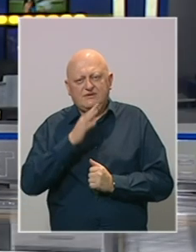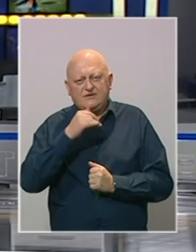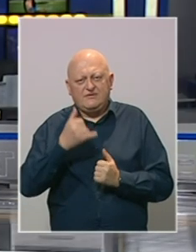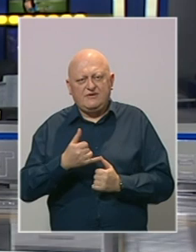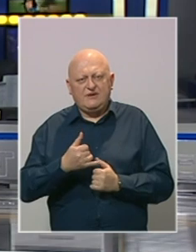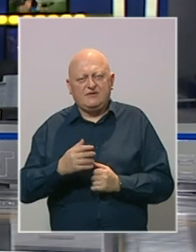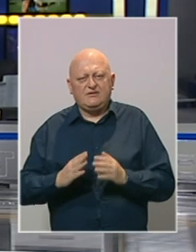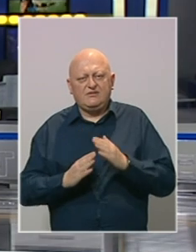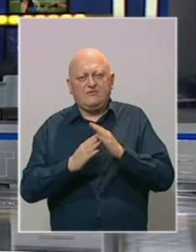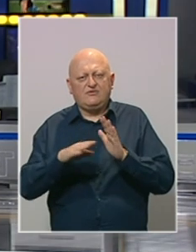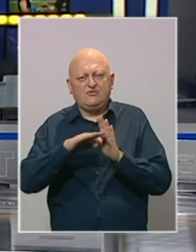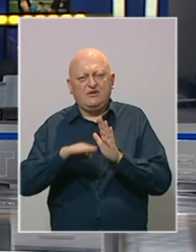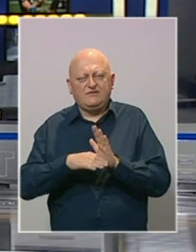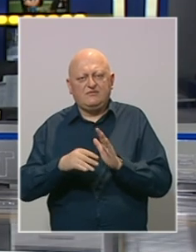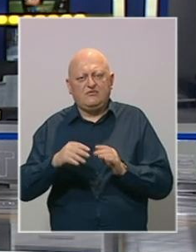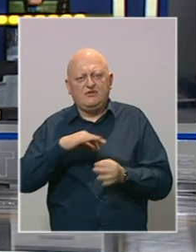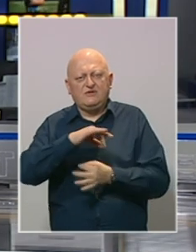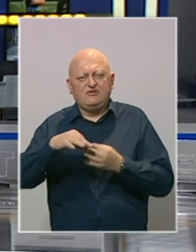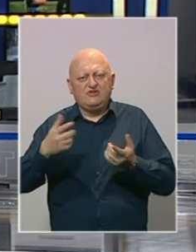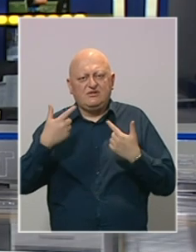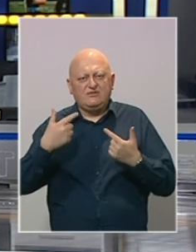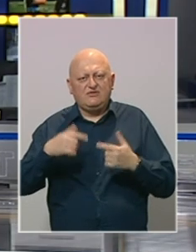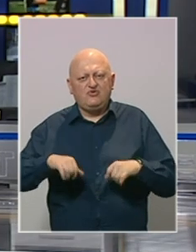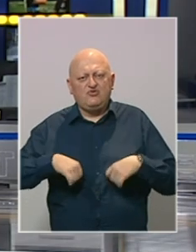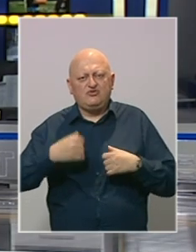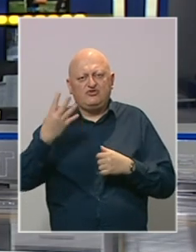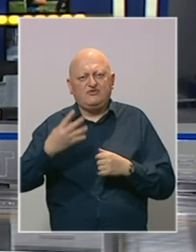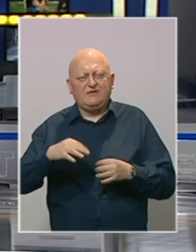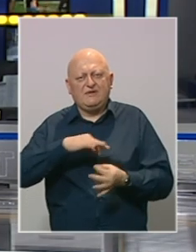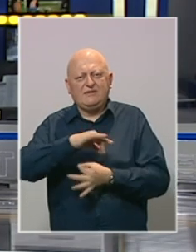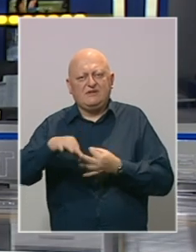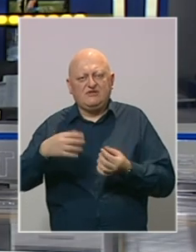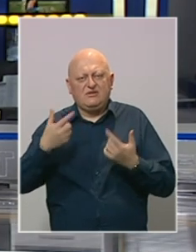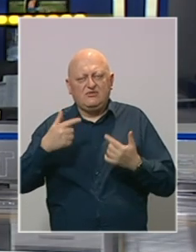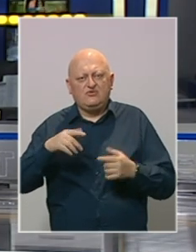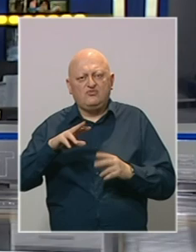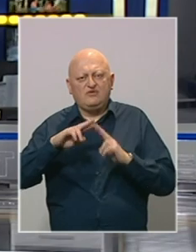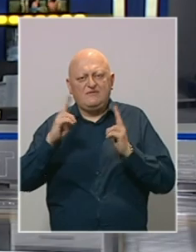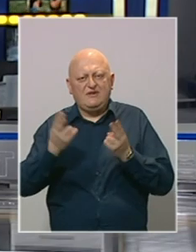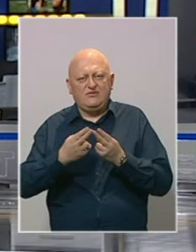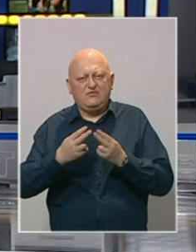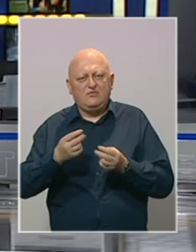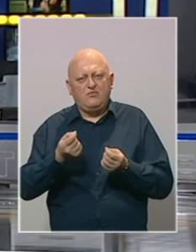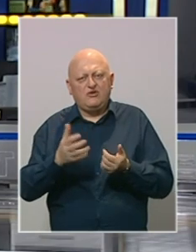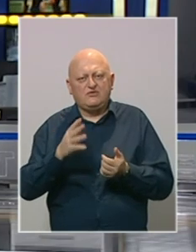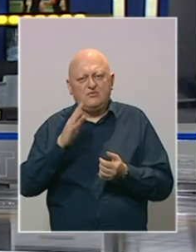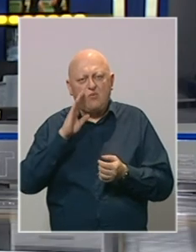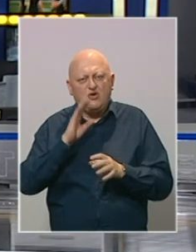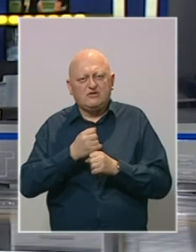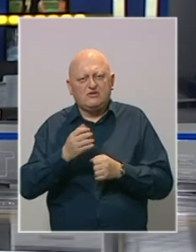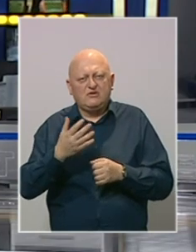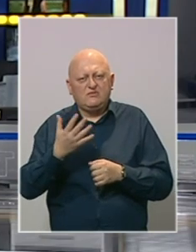Sarajevo je i danas u vrhu ljestvice po zagađanosti zraka, a jutro se bio četvrti najzagađaniji zrak na svijetu. Procina je da u